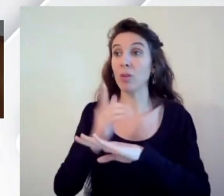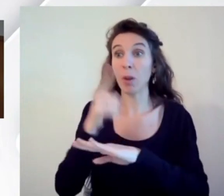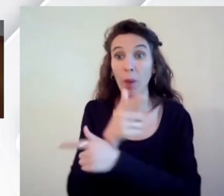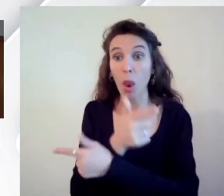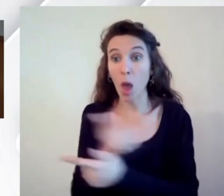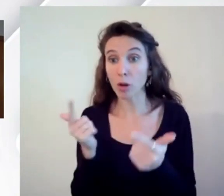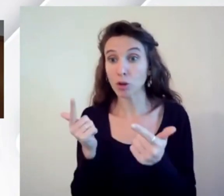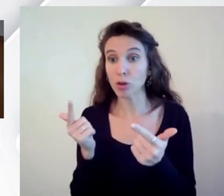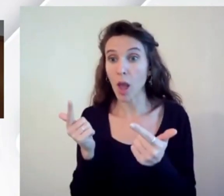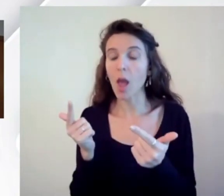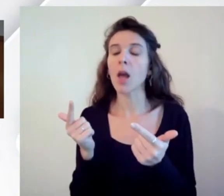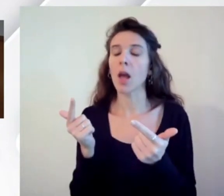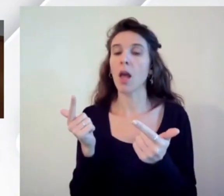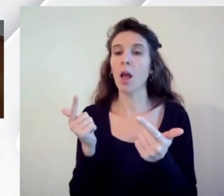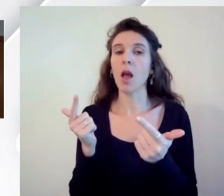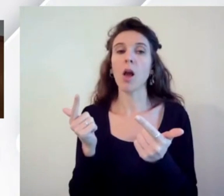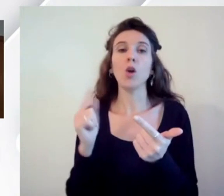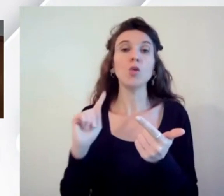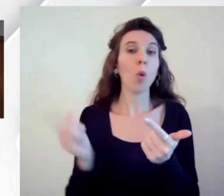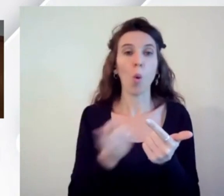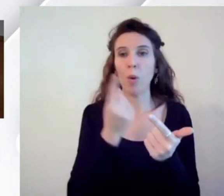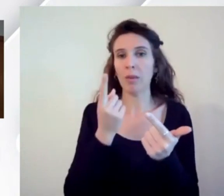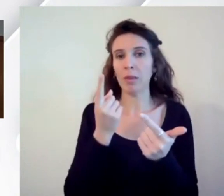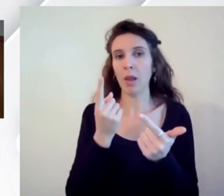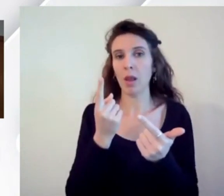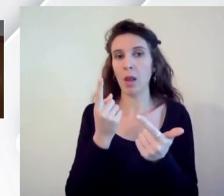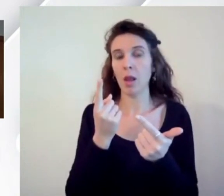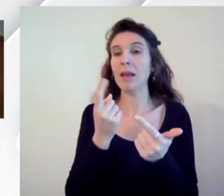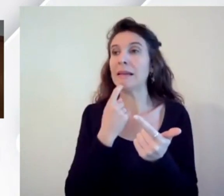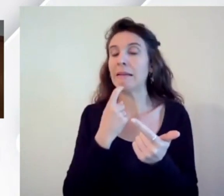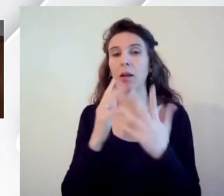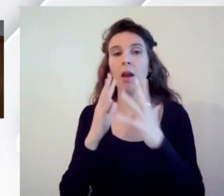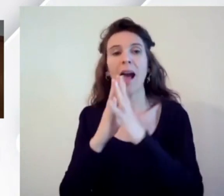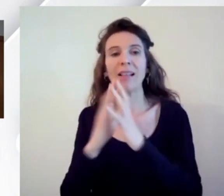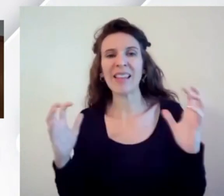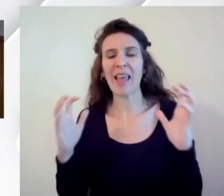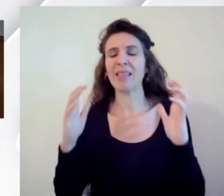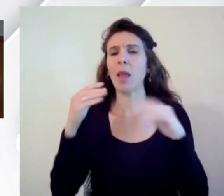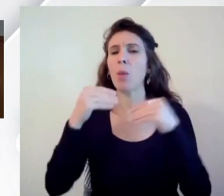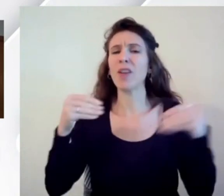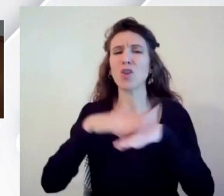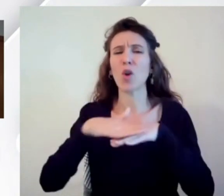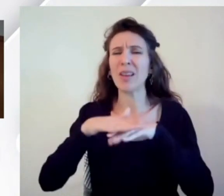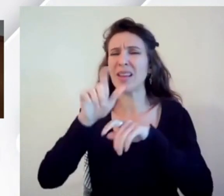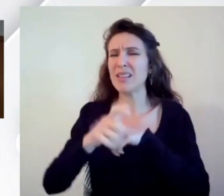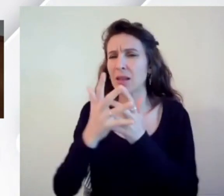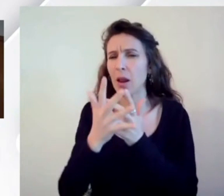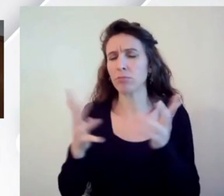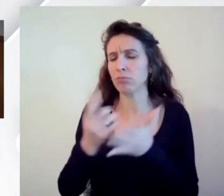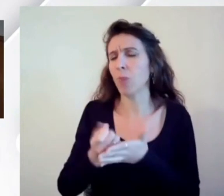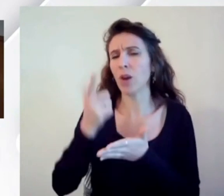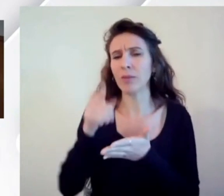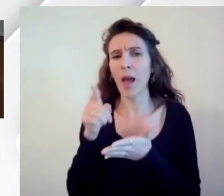sappiate tutti quanti voi organizzazioni grandi professionisti pubbliche amministrazione